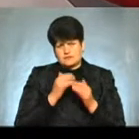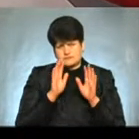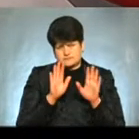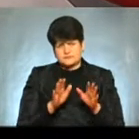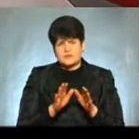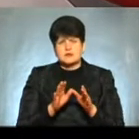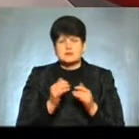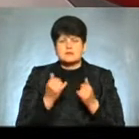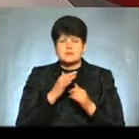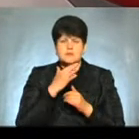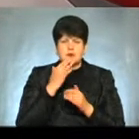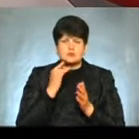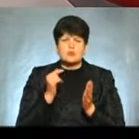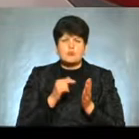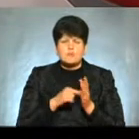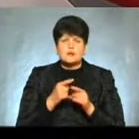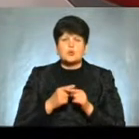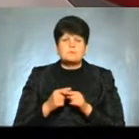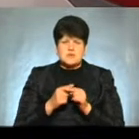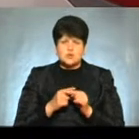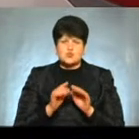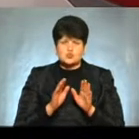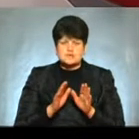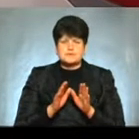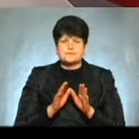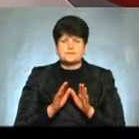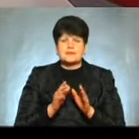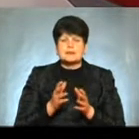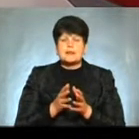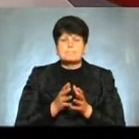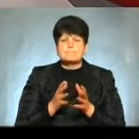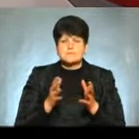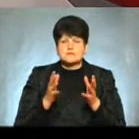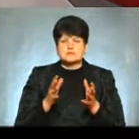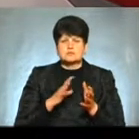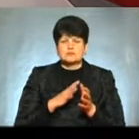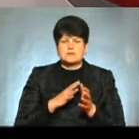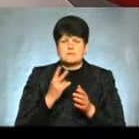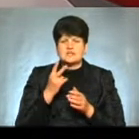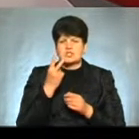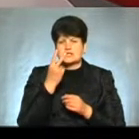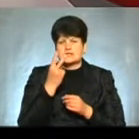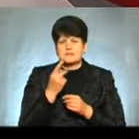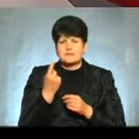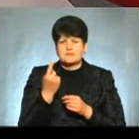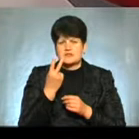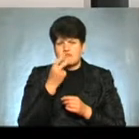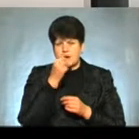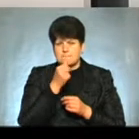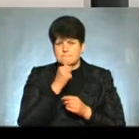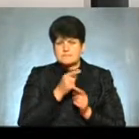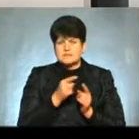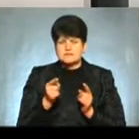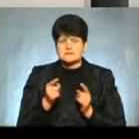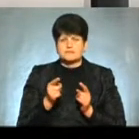багато попало, звісно, і Білорусі Найбільш значимі були в перші два місяці радіозотопи